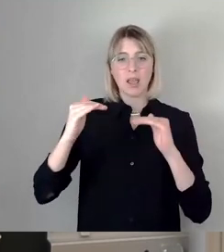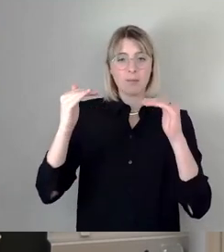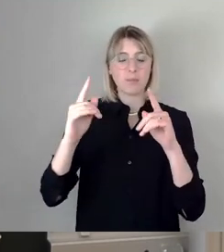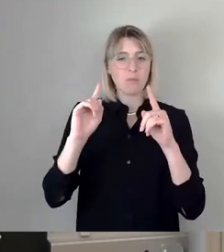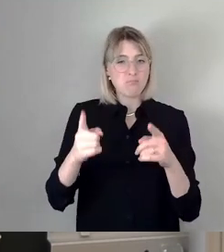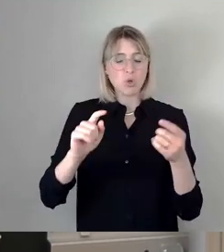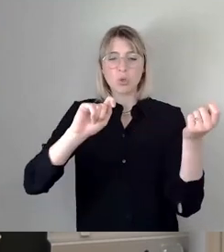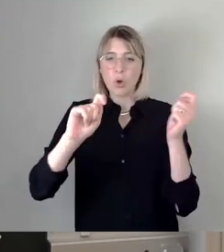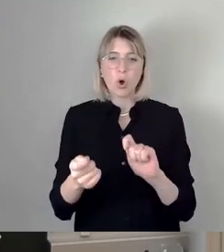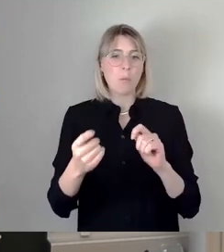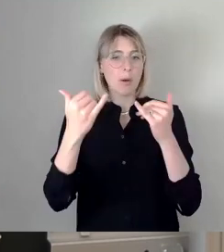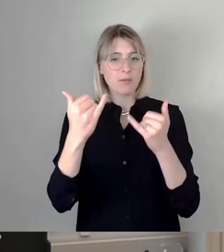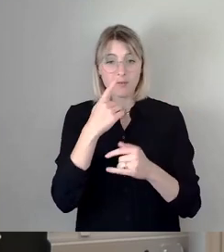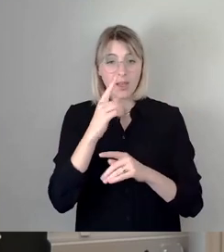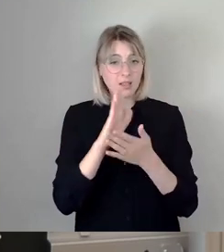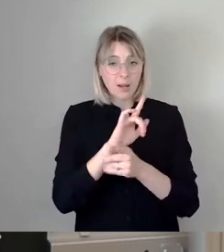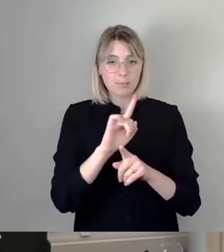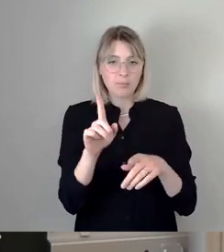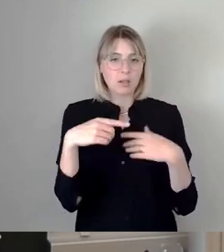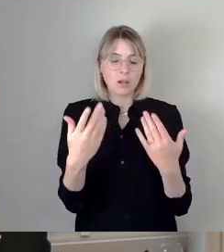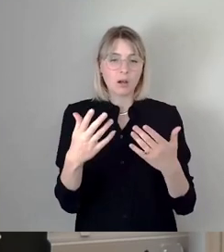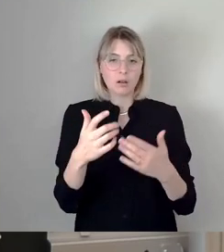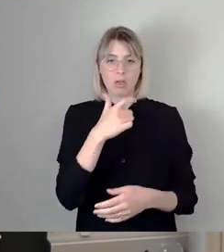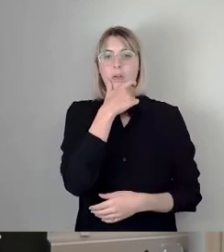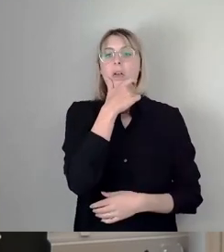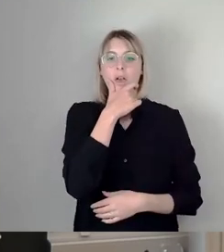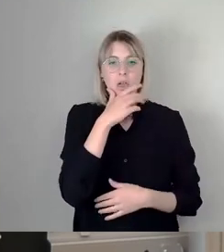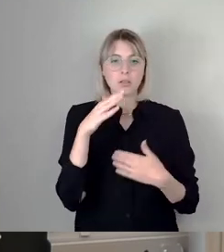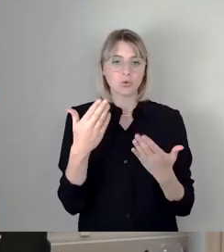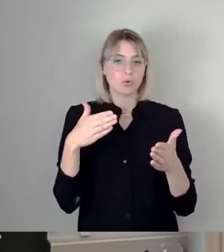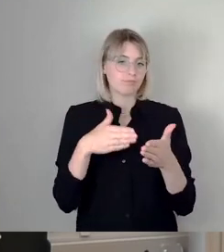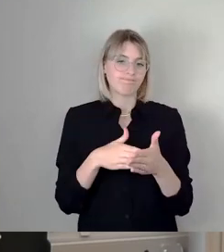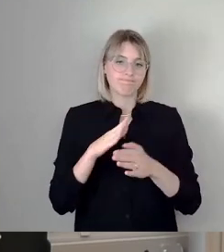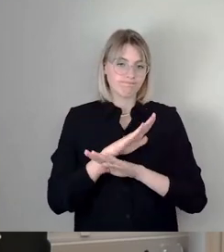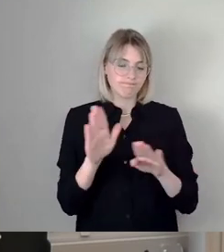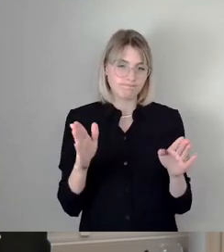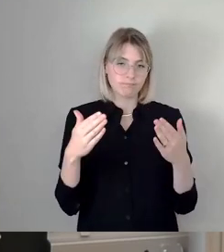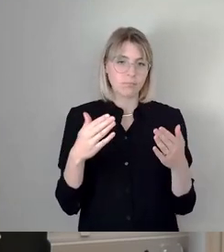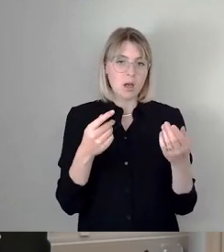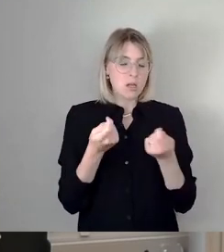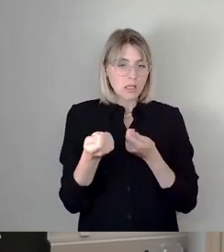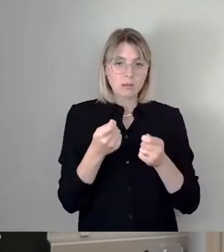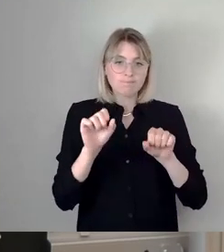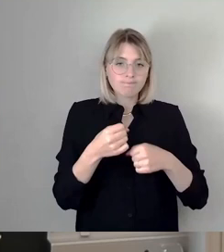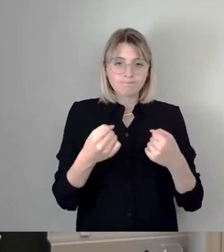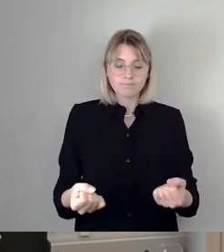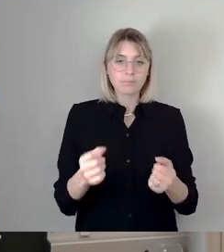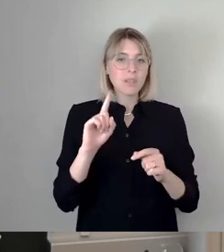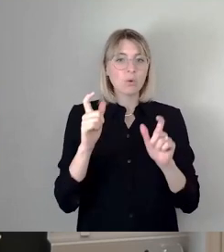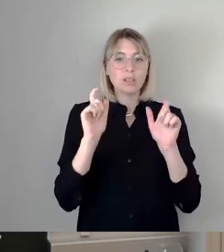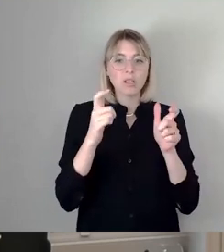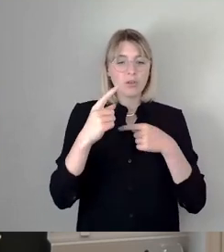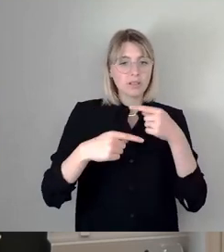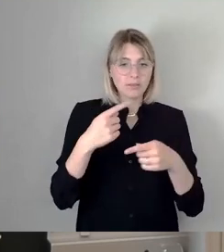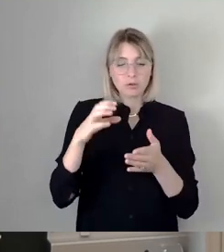dann wissen wir nicht mehr weiter. Dann können wir den Laden zumachen. Dann können wir nicht mehr reagieren. Dann können wir auch im Prinzip gesellschaftliche Entwicklungen, Stadtentwicklungen nicht mehr machen.